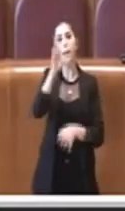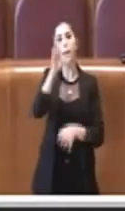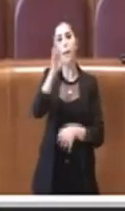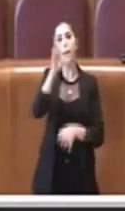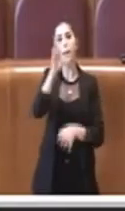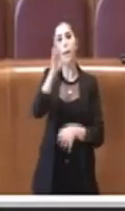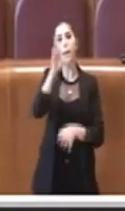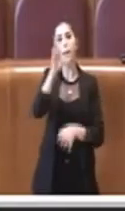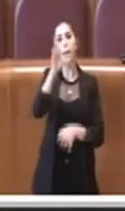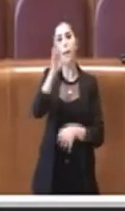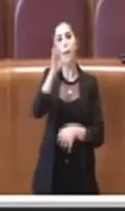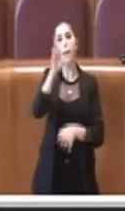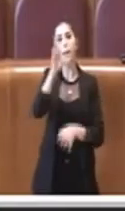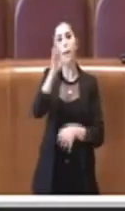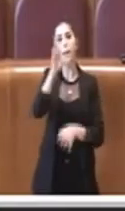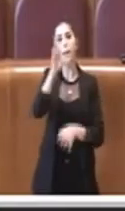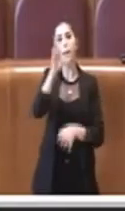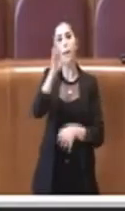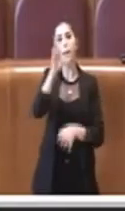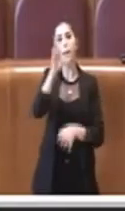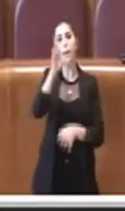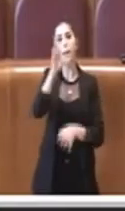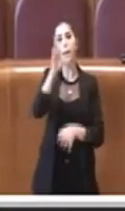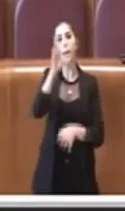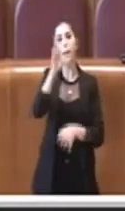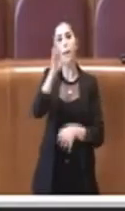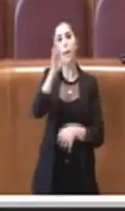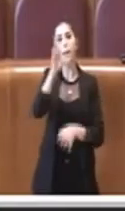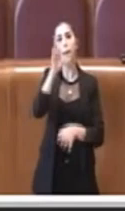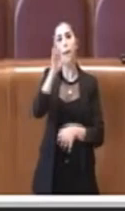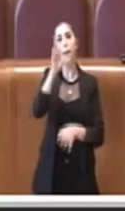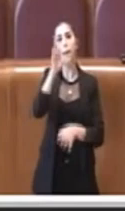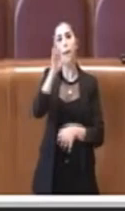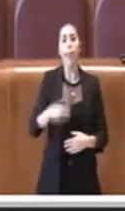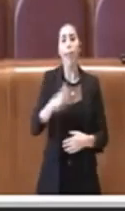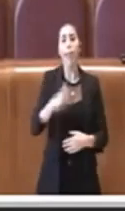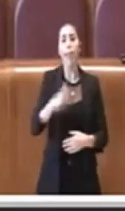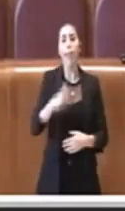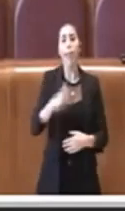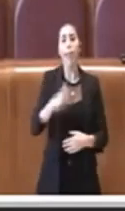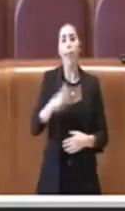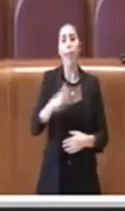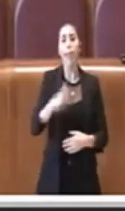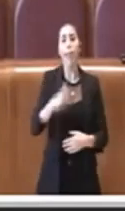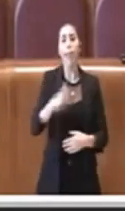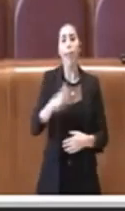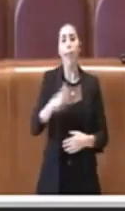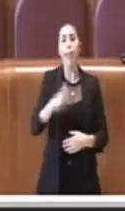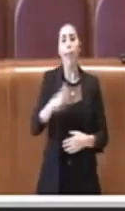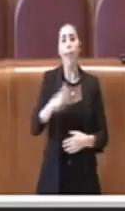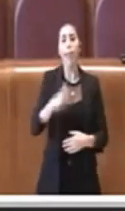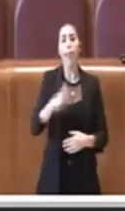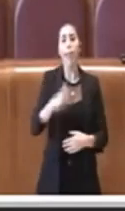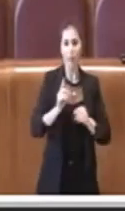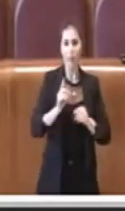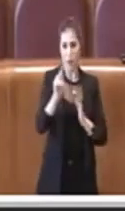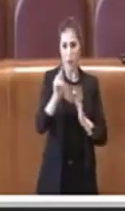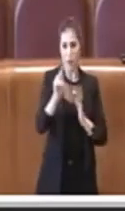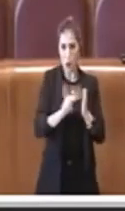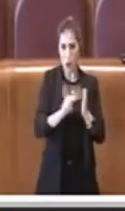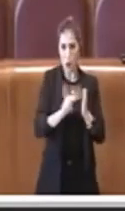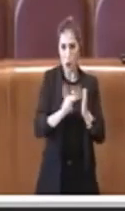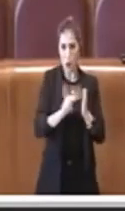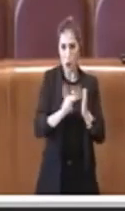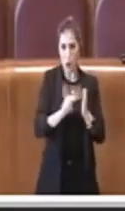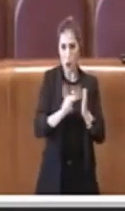Sì Presidente, io ringrazio intanto il Consigliere Di Palma per avermi dato l'opportunità di esprimermi in dichiarazione di voto, ovviamente rappresentanza